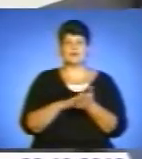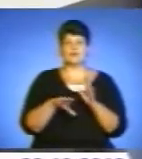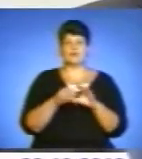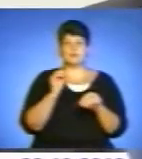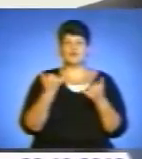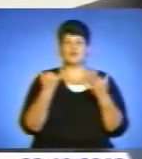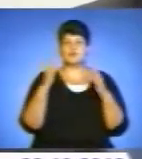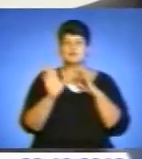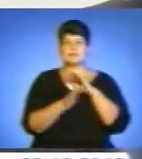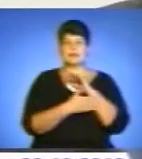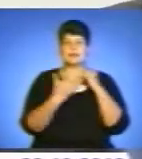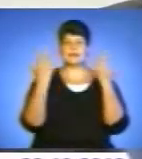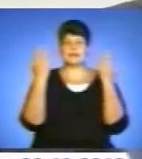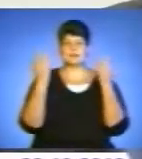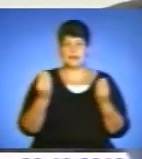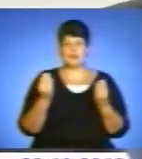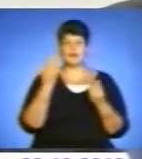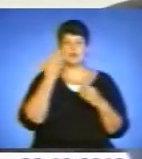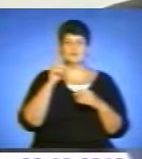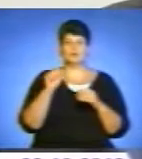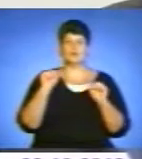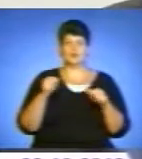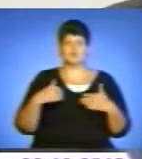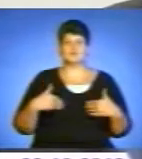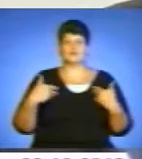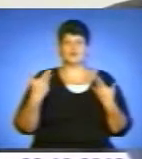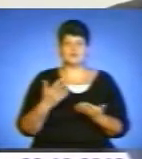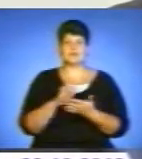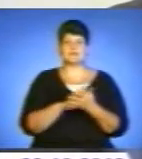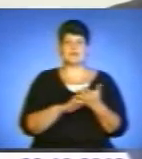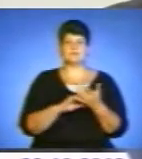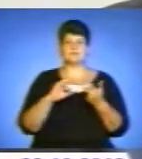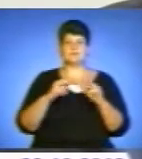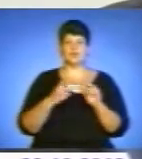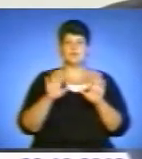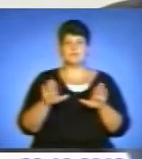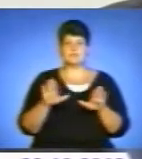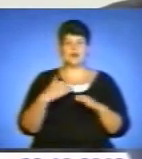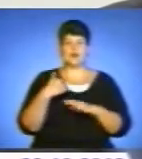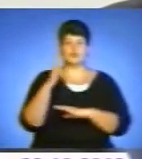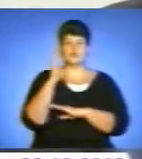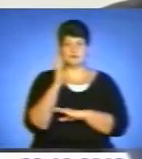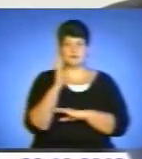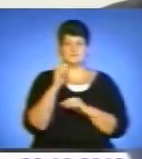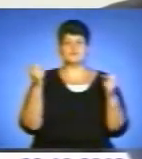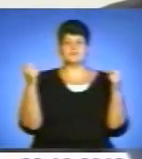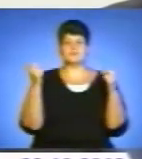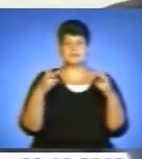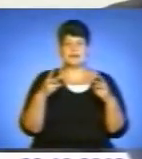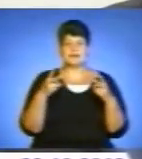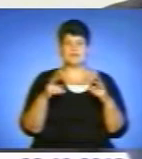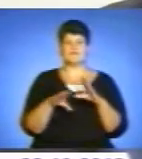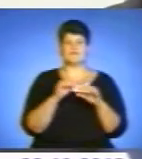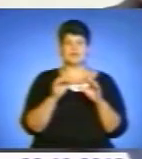останній день, який громадяни можуть звернутися заявою про зміну місця голосування. В спеціальні виборчі